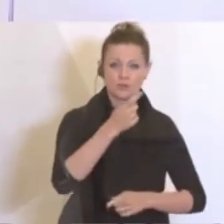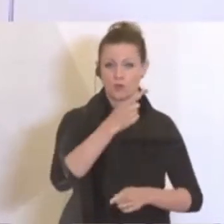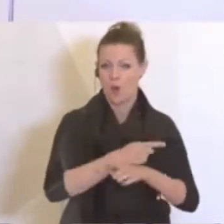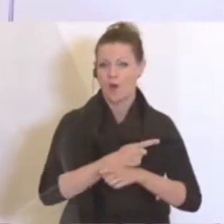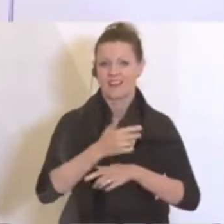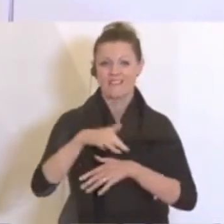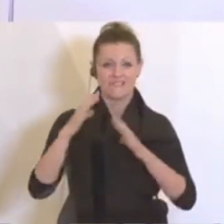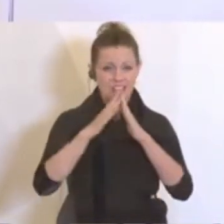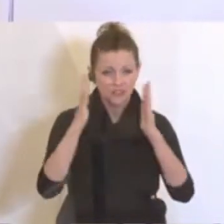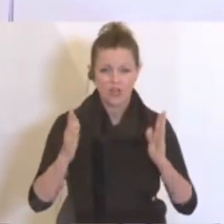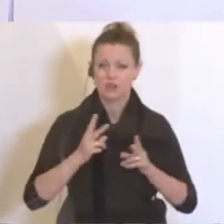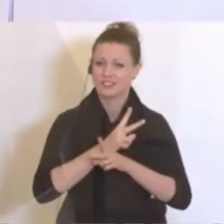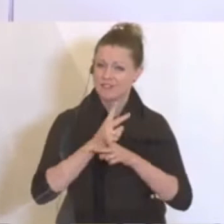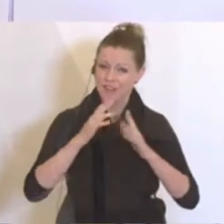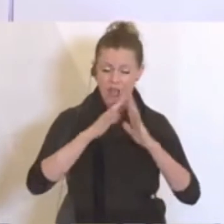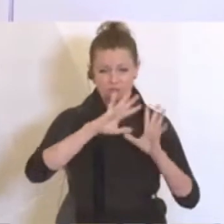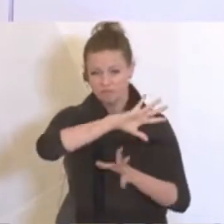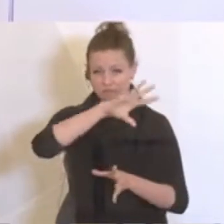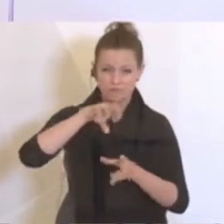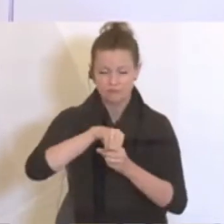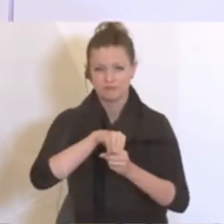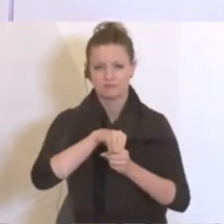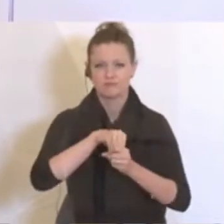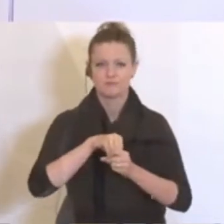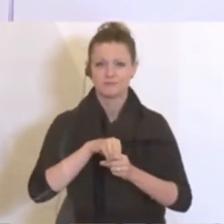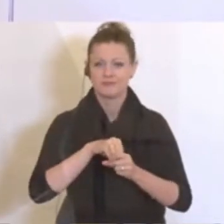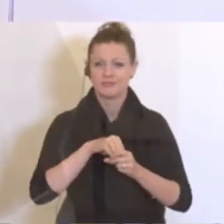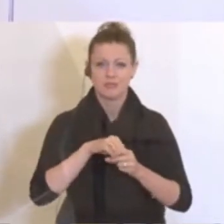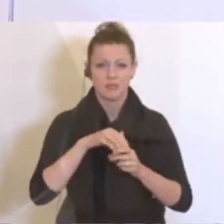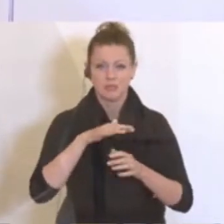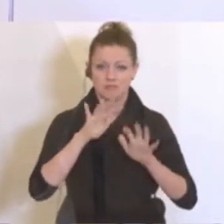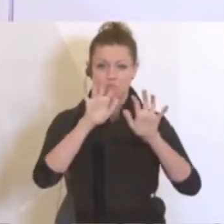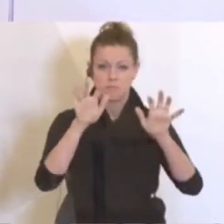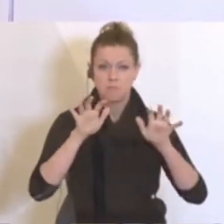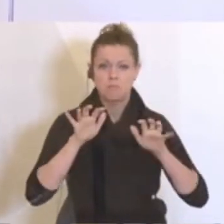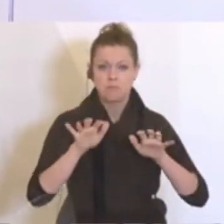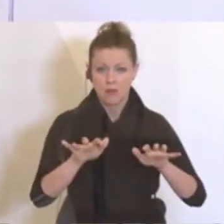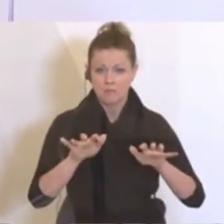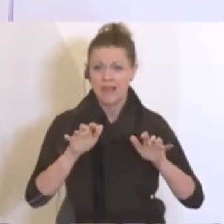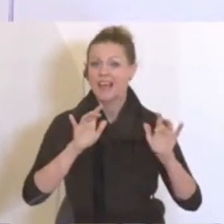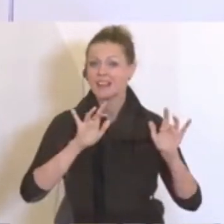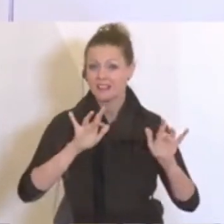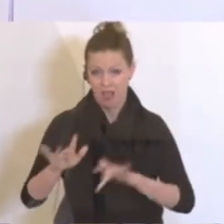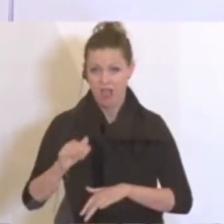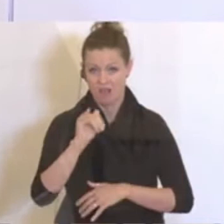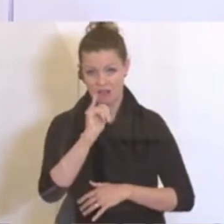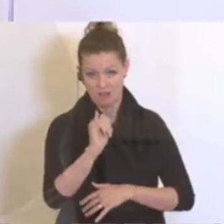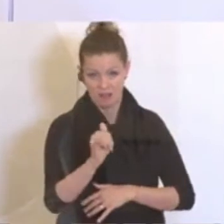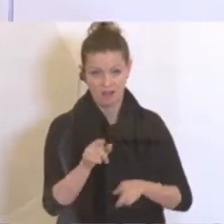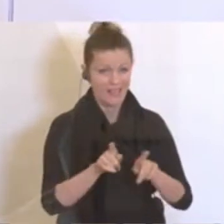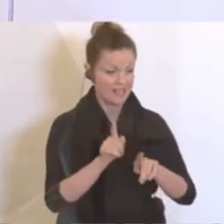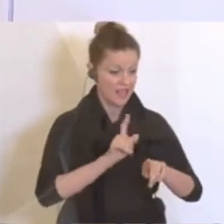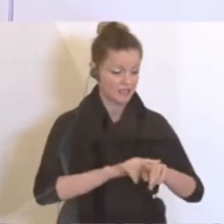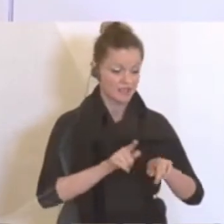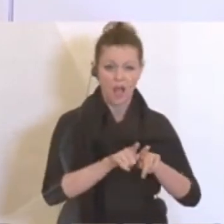Kaffeehäuser beinhaltet. Es sind sehr viele Fragezeichen auf der einen Seite noch offen. Gleichzeitig versuchen